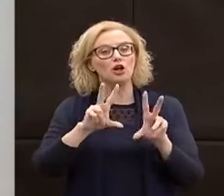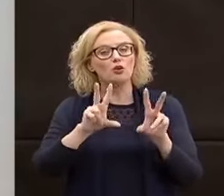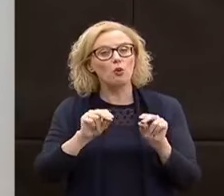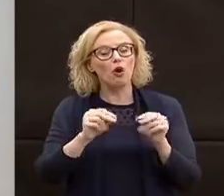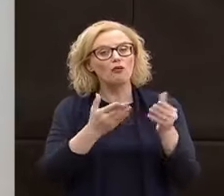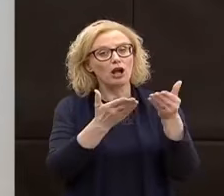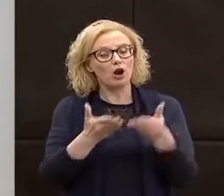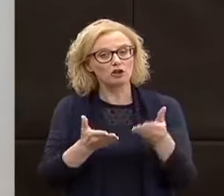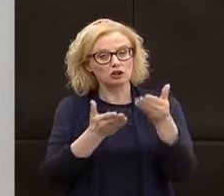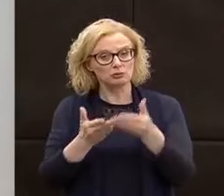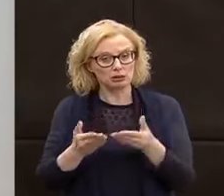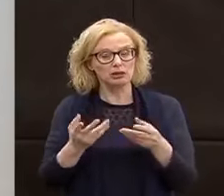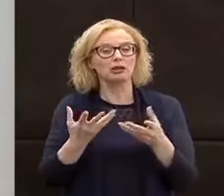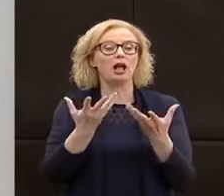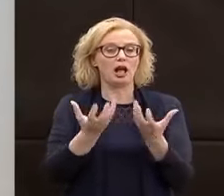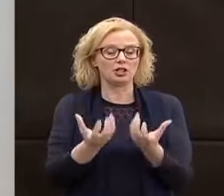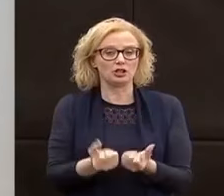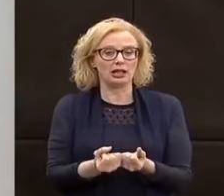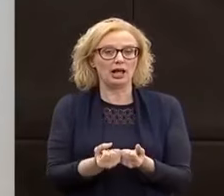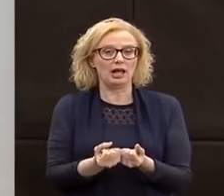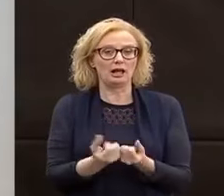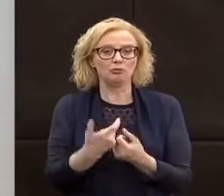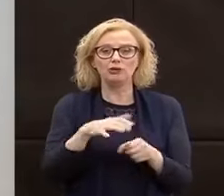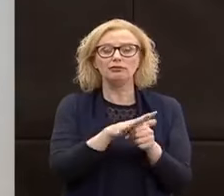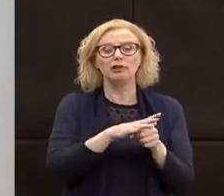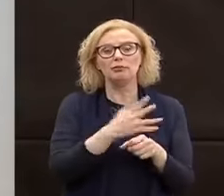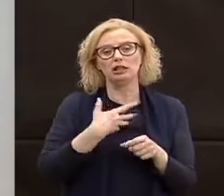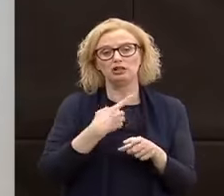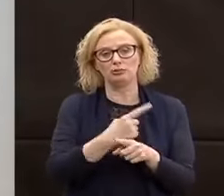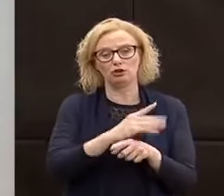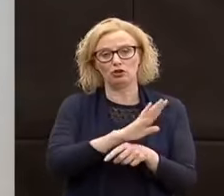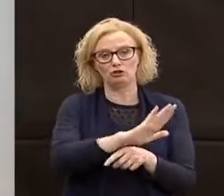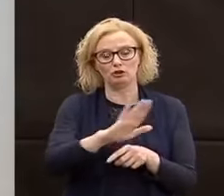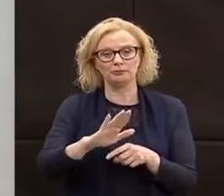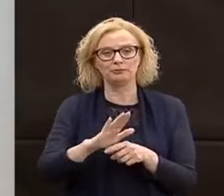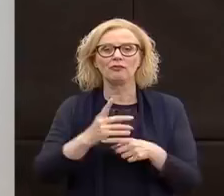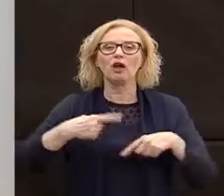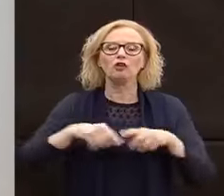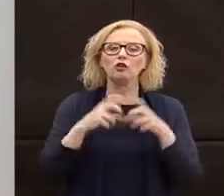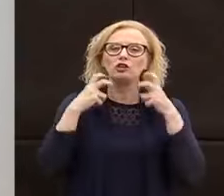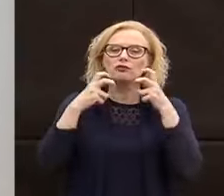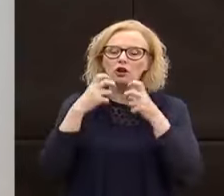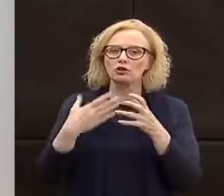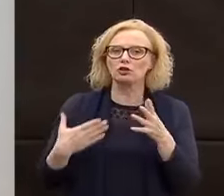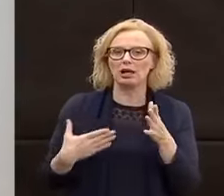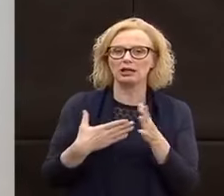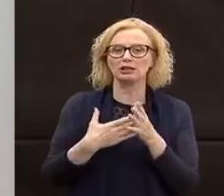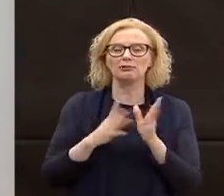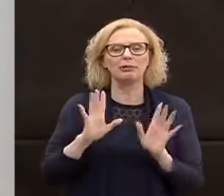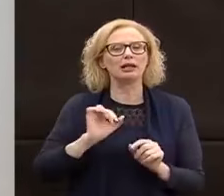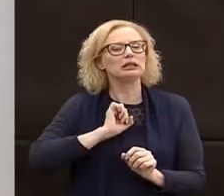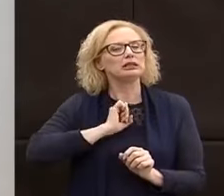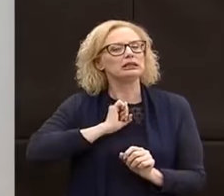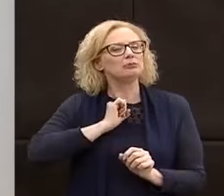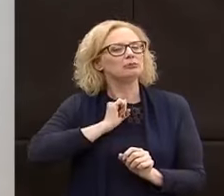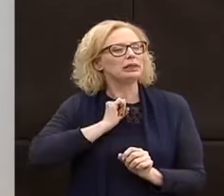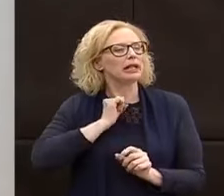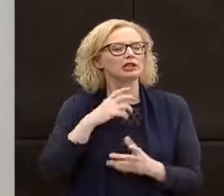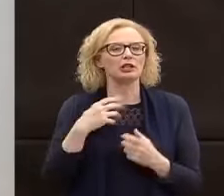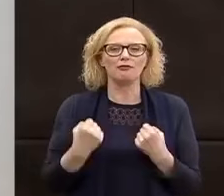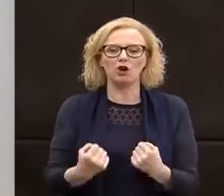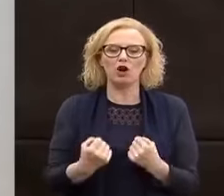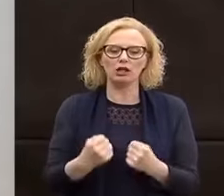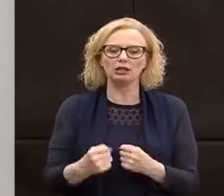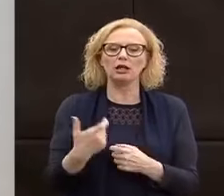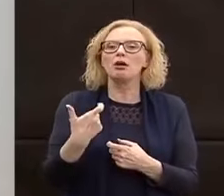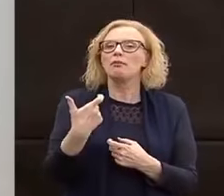famiglie che hanno bisogno. Ecco, noi stiamo lavorando per questo, pur col grande dispiacere, ripeto, di trovarci in questa